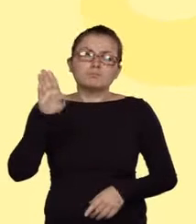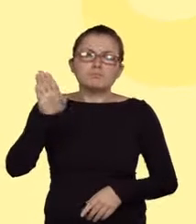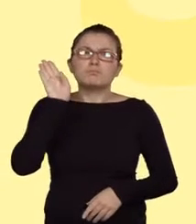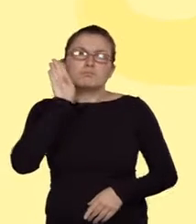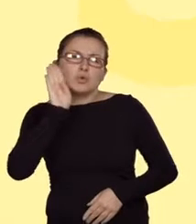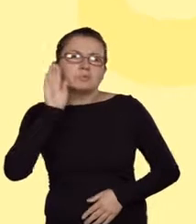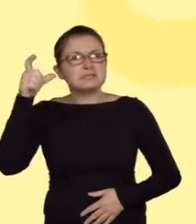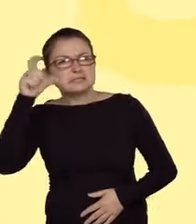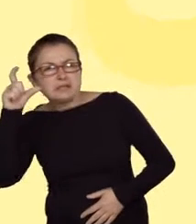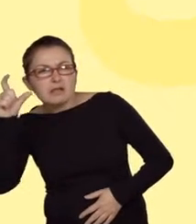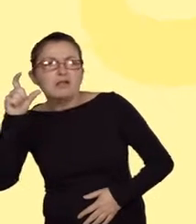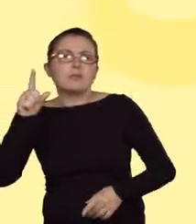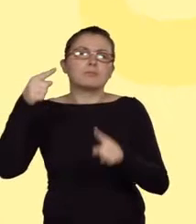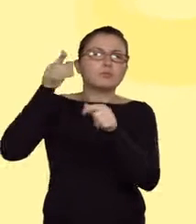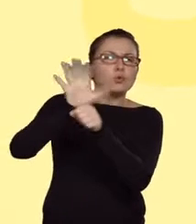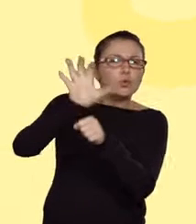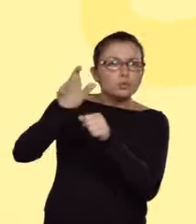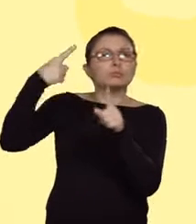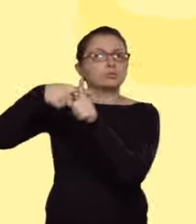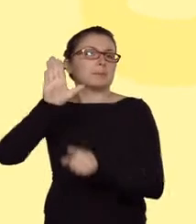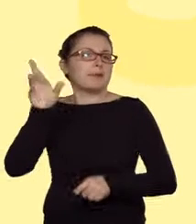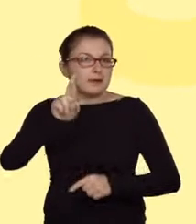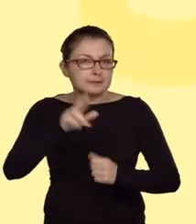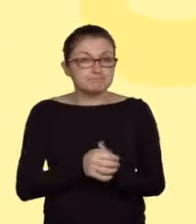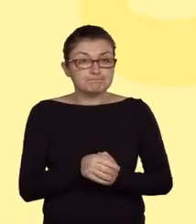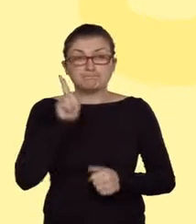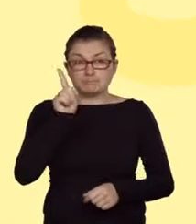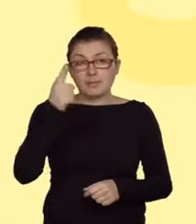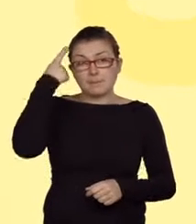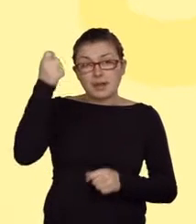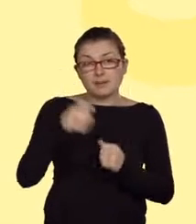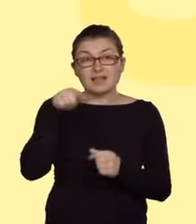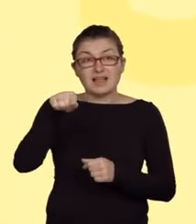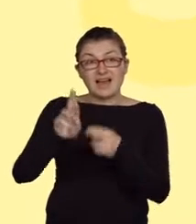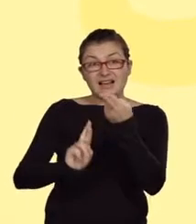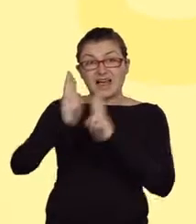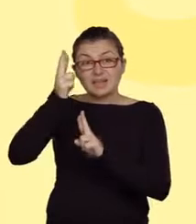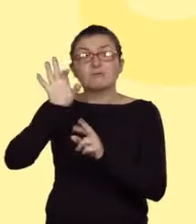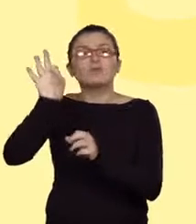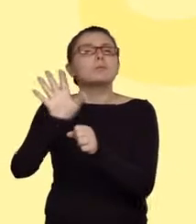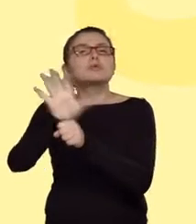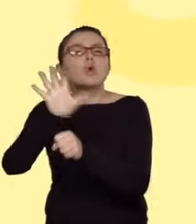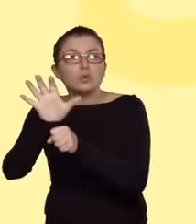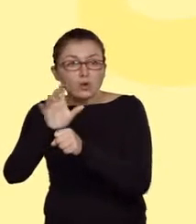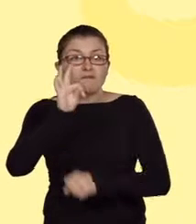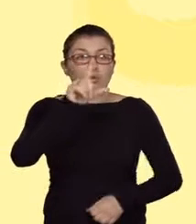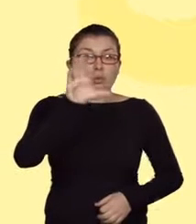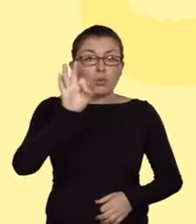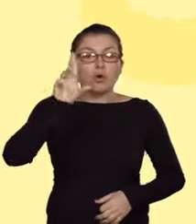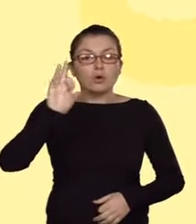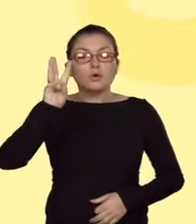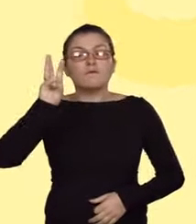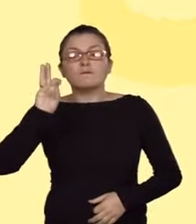Pamiętając, że obok fluorowca alkanu produktem reakcji jest także odpowiedni fluorowcowodór.